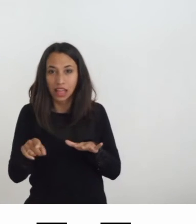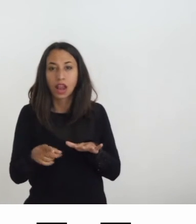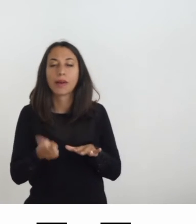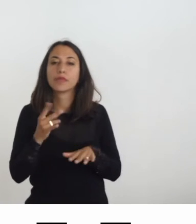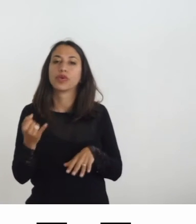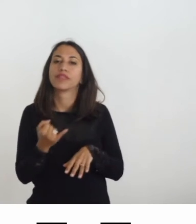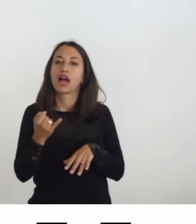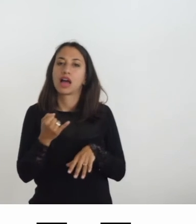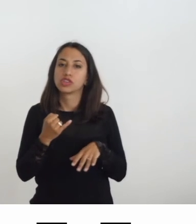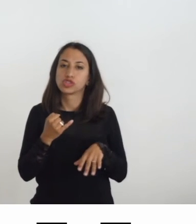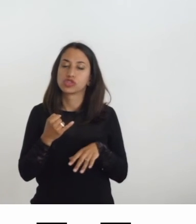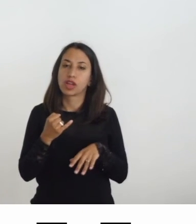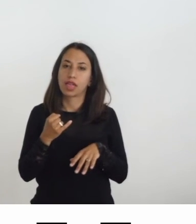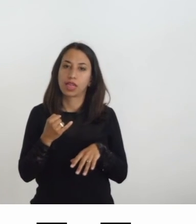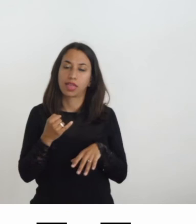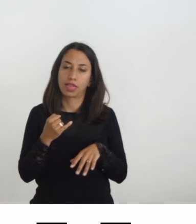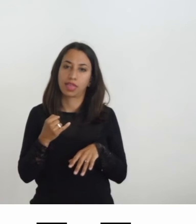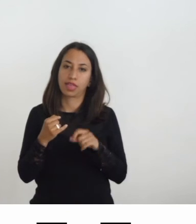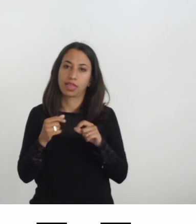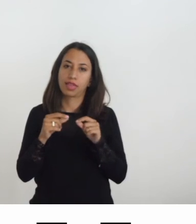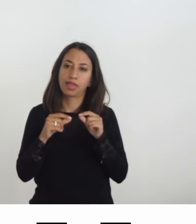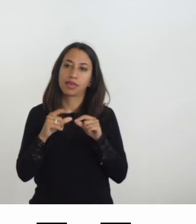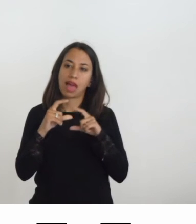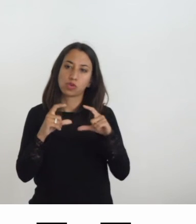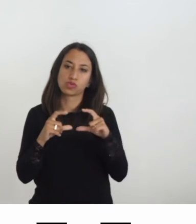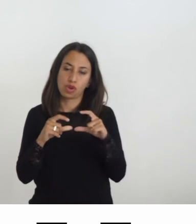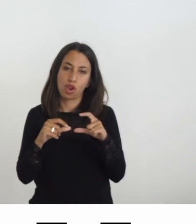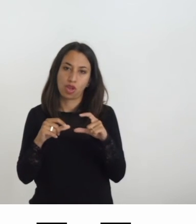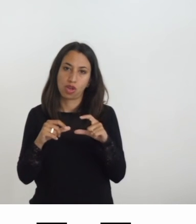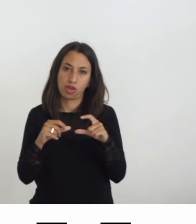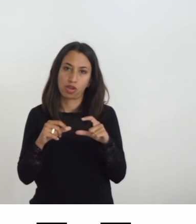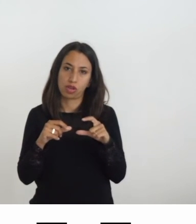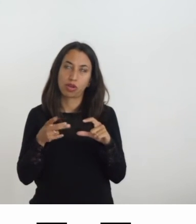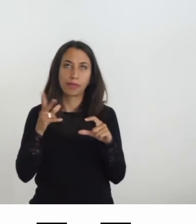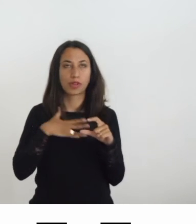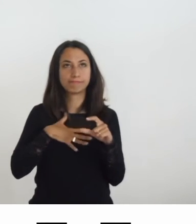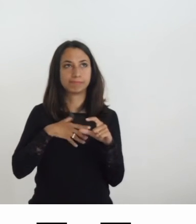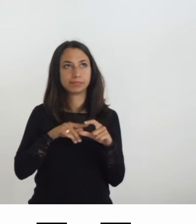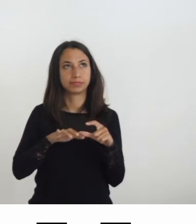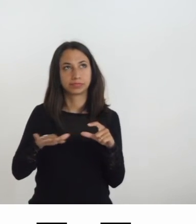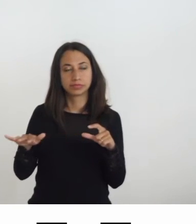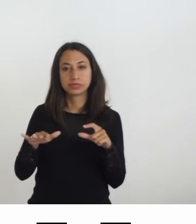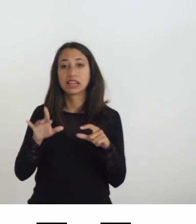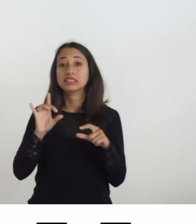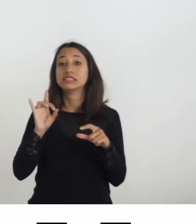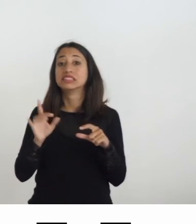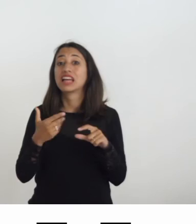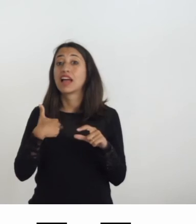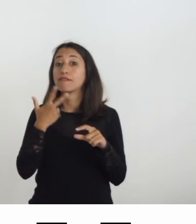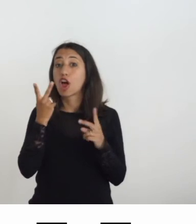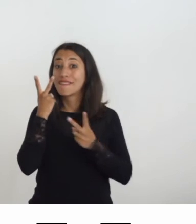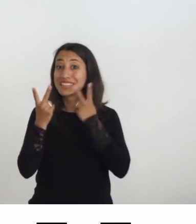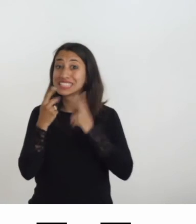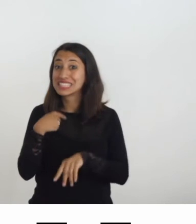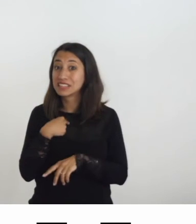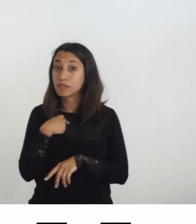leggere il maiuscolo rispetto a un alto basso se io lo apprezzo tattilmente se io lo voglio apprezzare visivamente